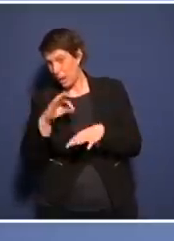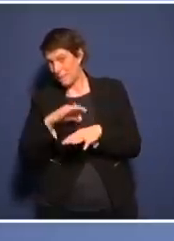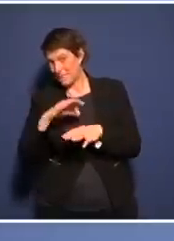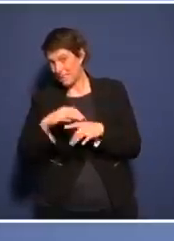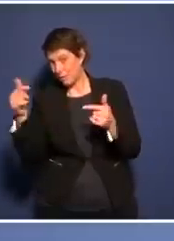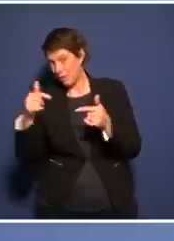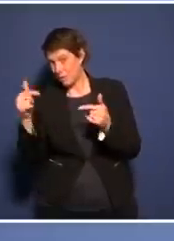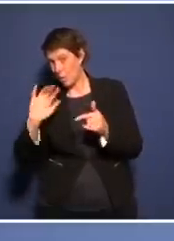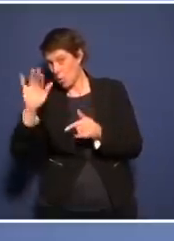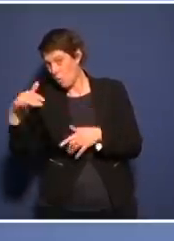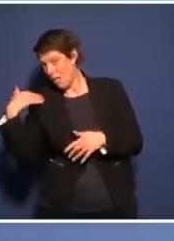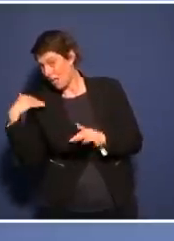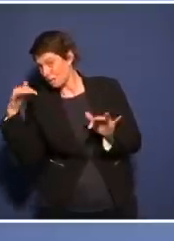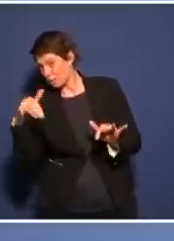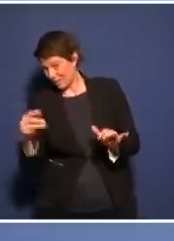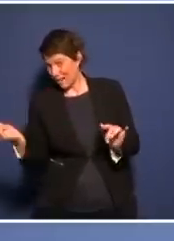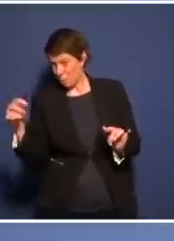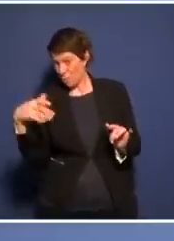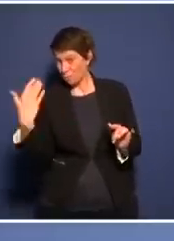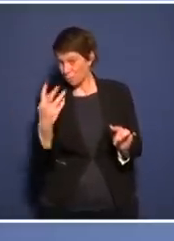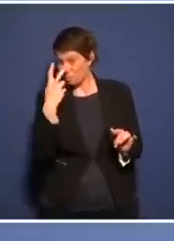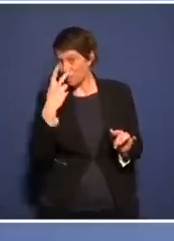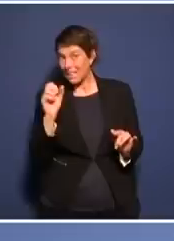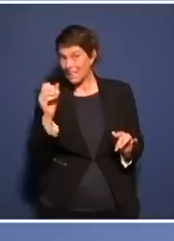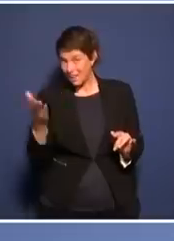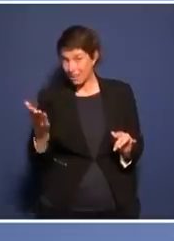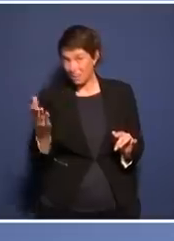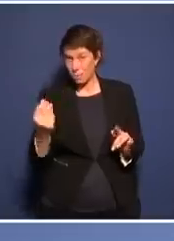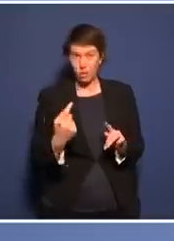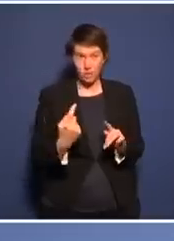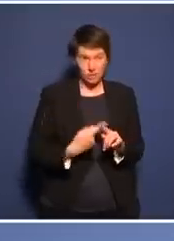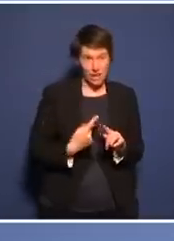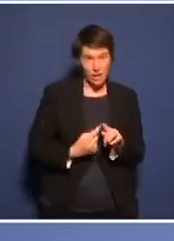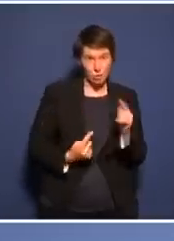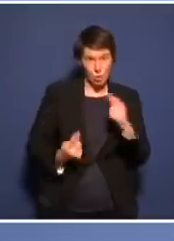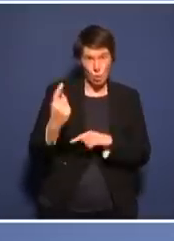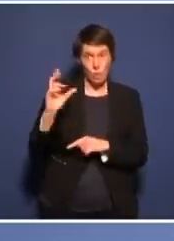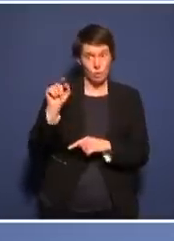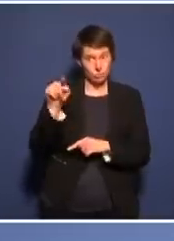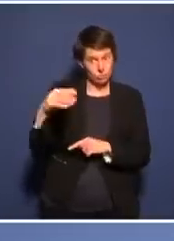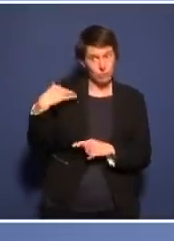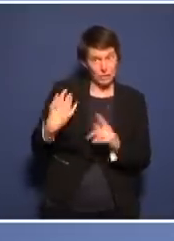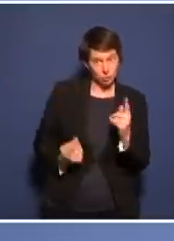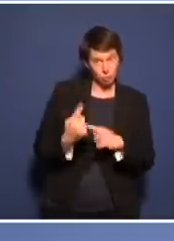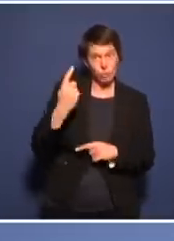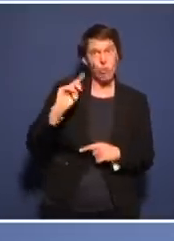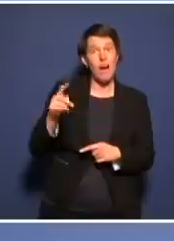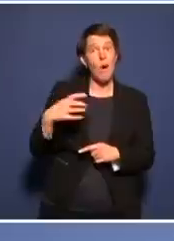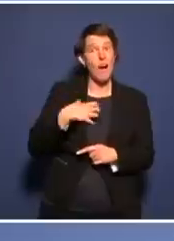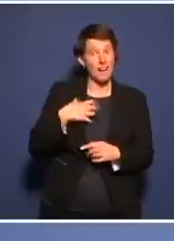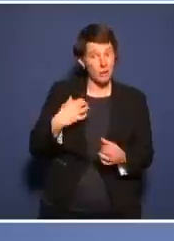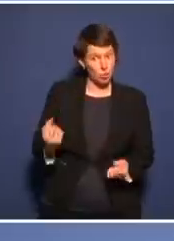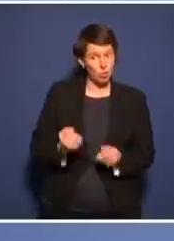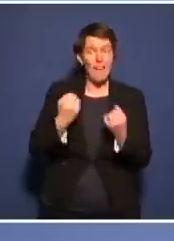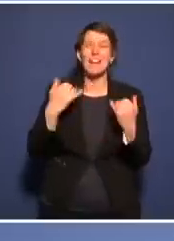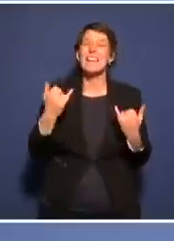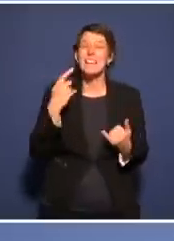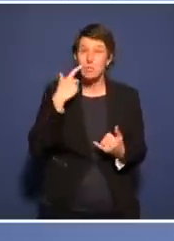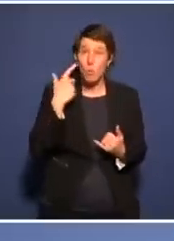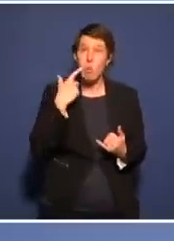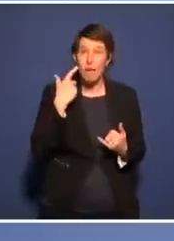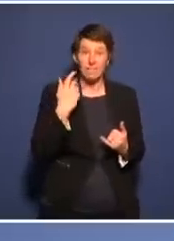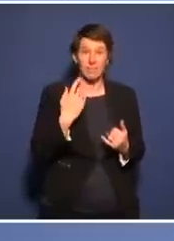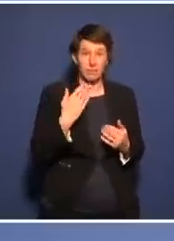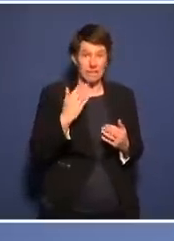Versorgung erwarten müssen oder wo wir dann auch sehen, dass wir mehr schwer Erkrankte haben. Im Moment sinkt ja die Zahl derjenigen, die auf